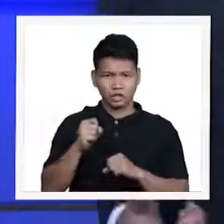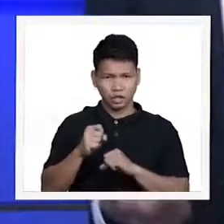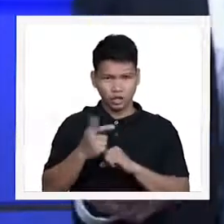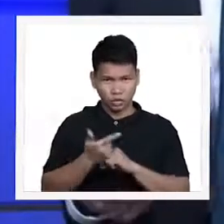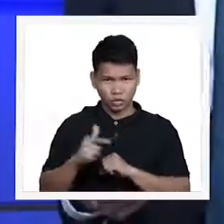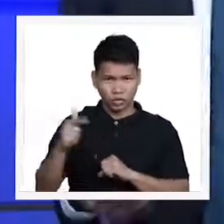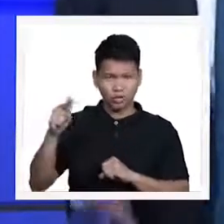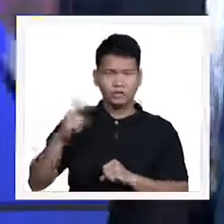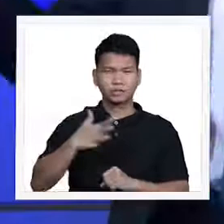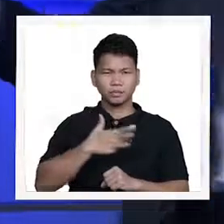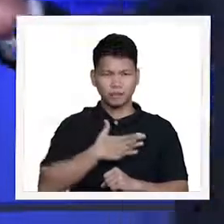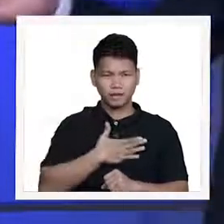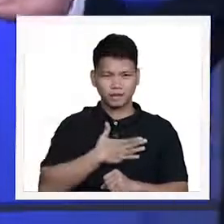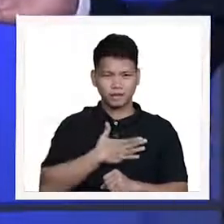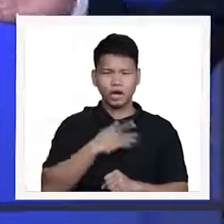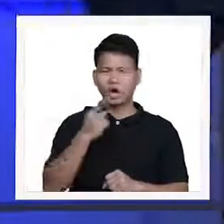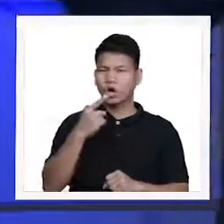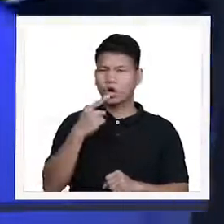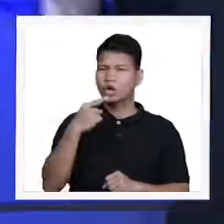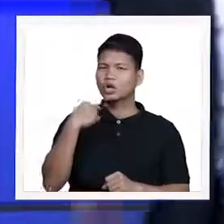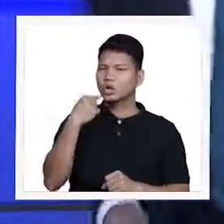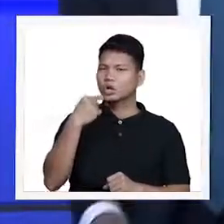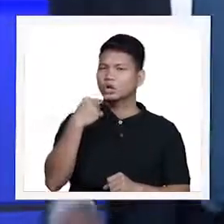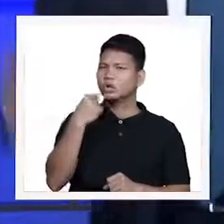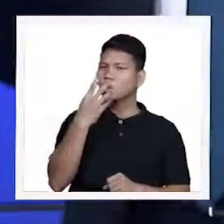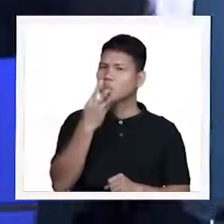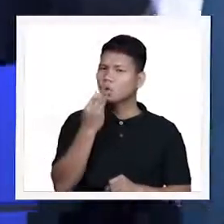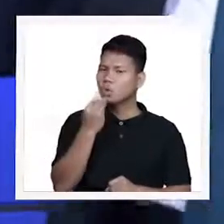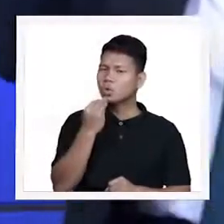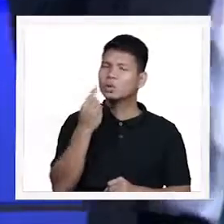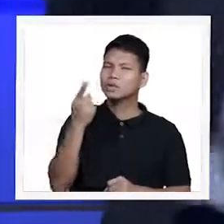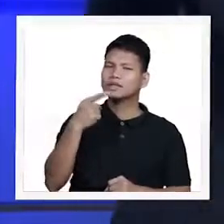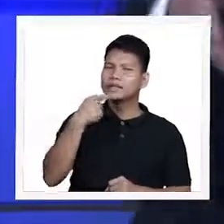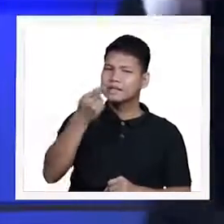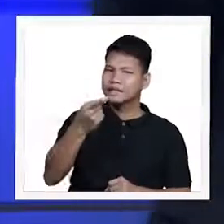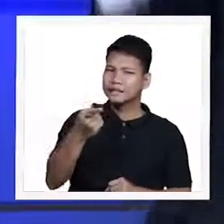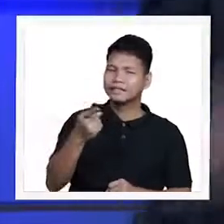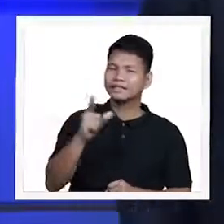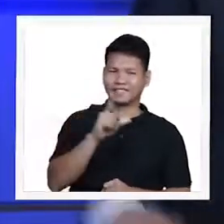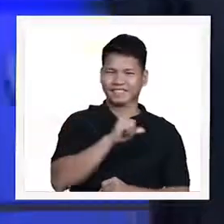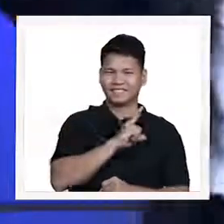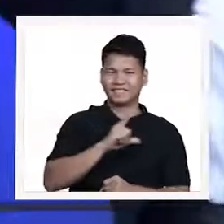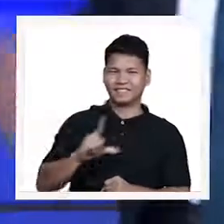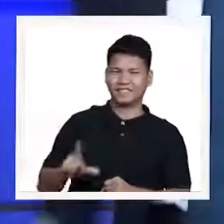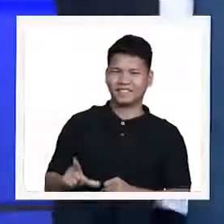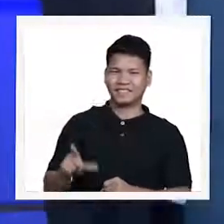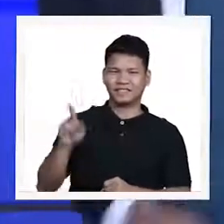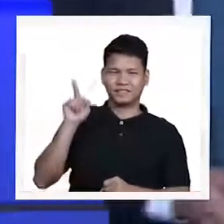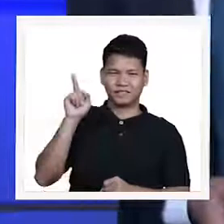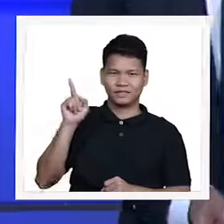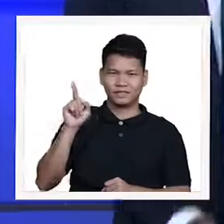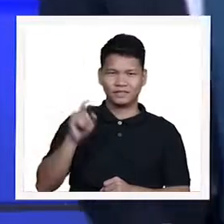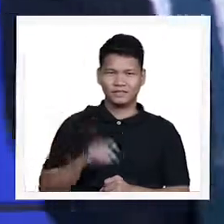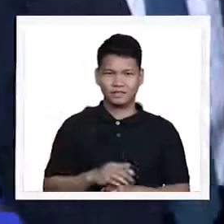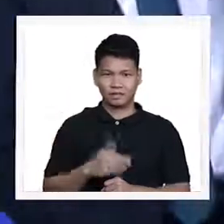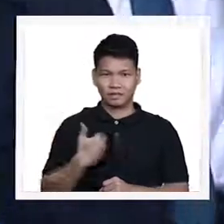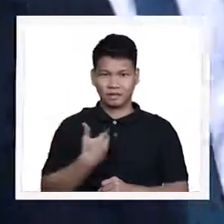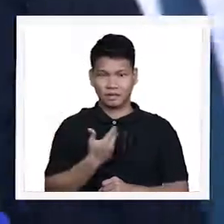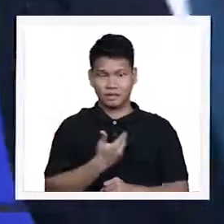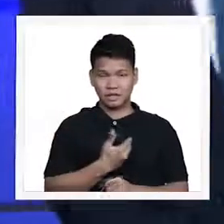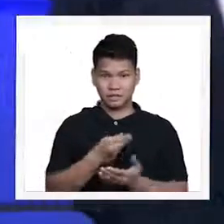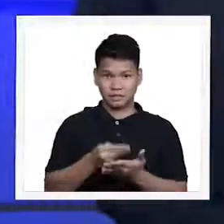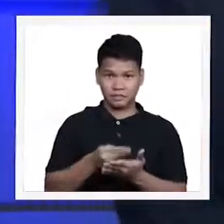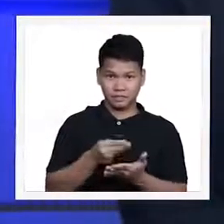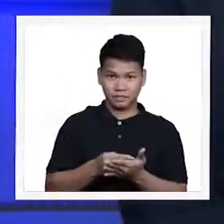of host. Makita po natin na siya ang may ari kahit yung ating mga pera na nasa ating bulsa ating mga